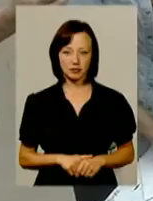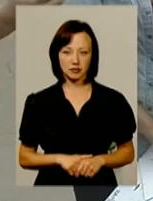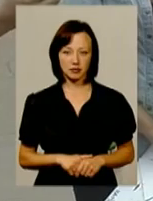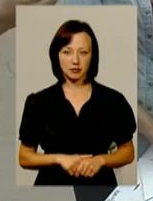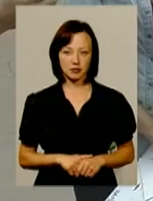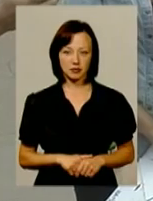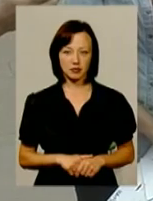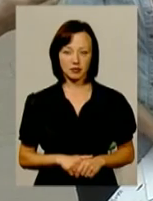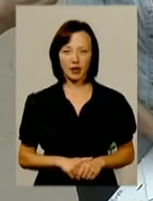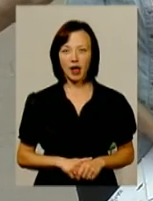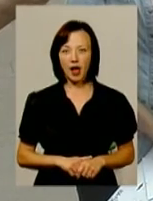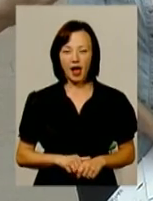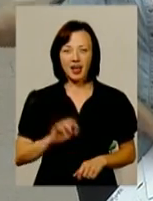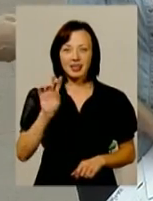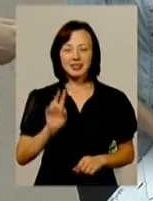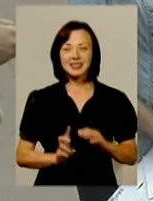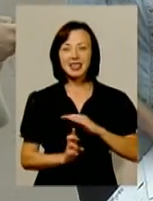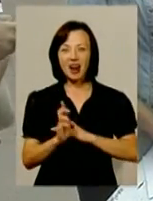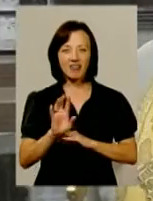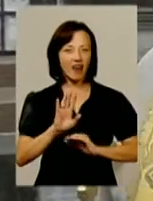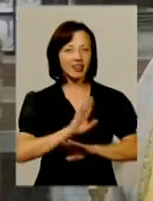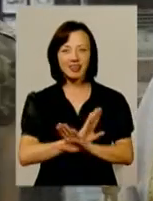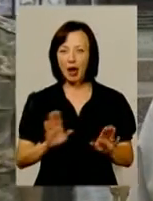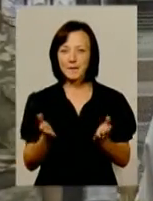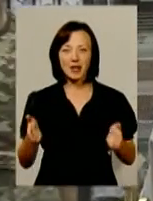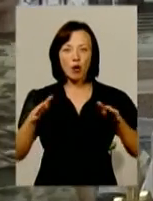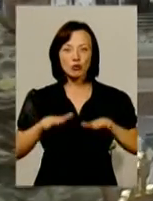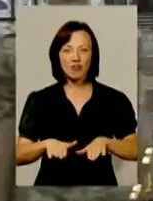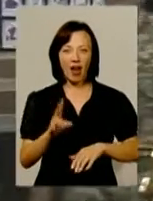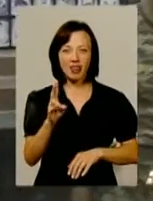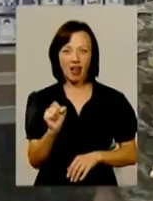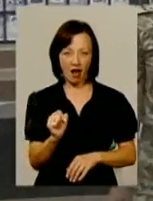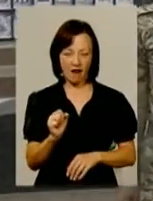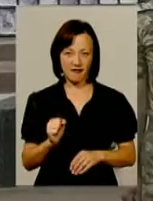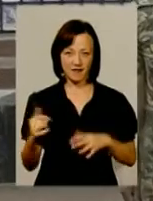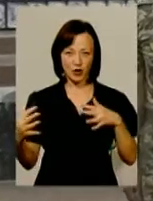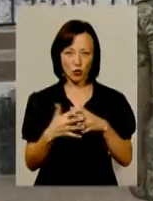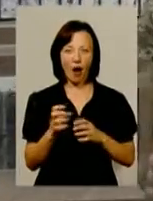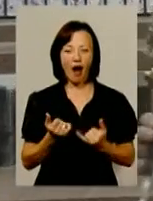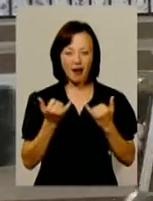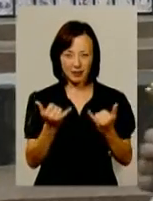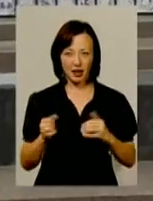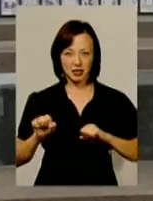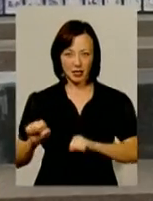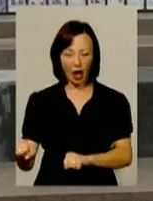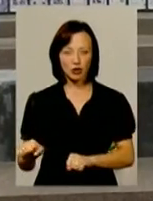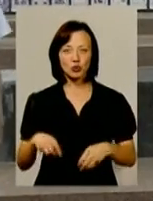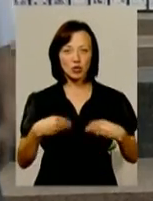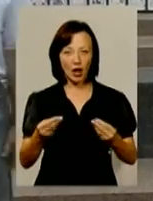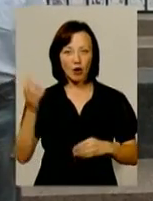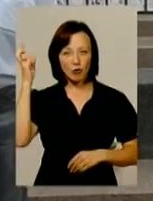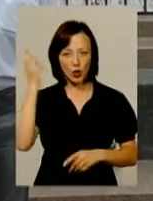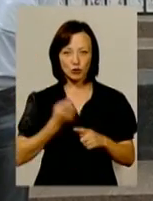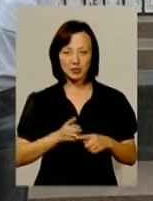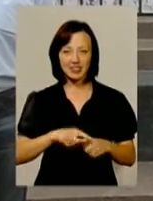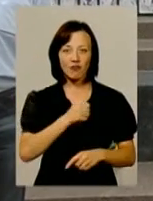Церква не благословляє на війну, церква благословляє на захист. Тому, дай Боже, щоб ці воїни, які будуть на цьому